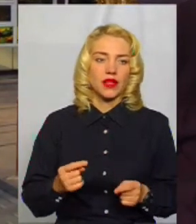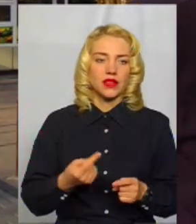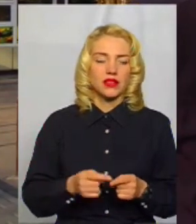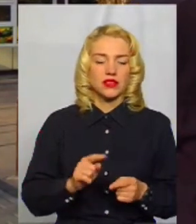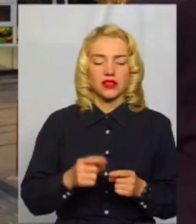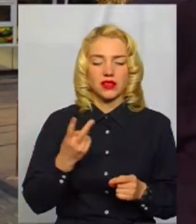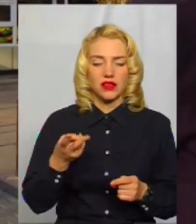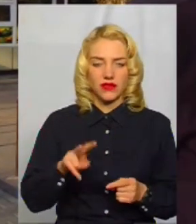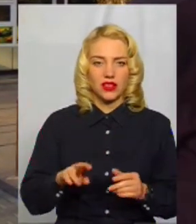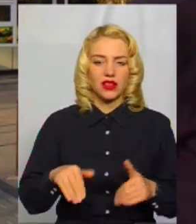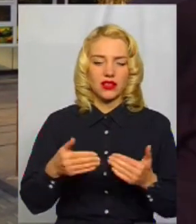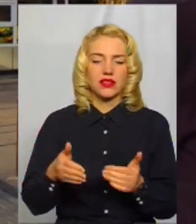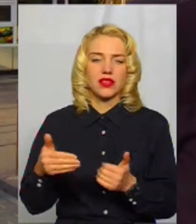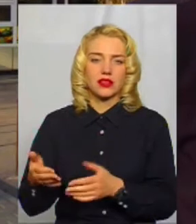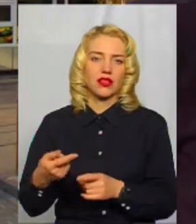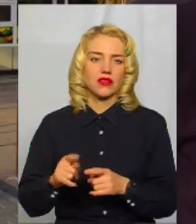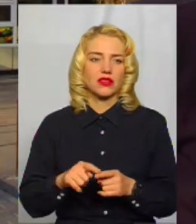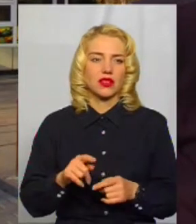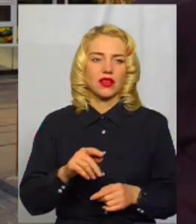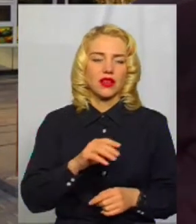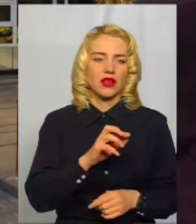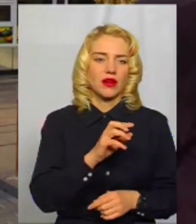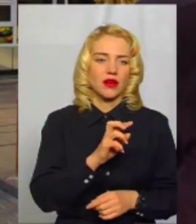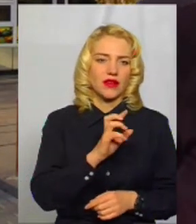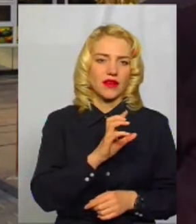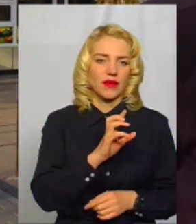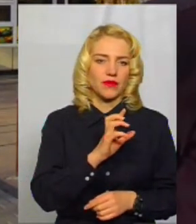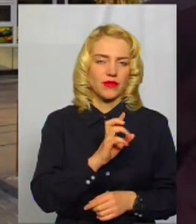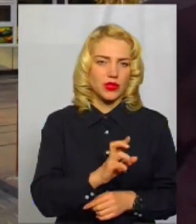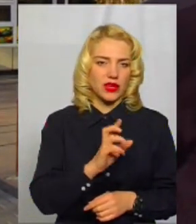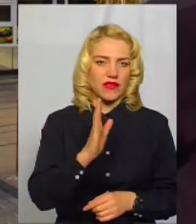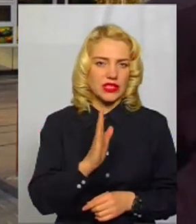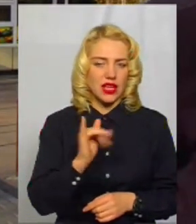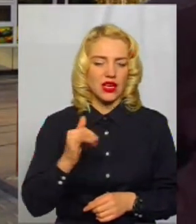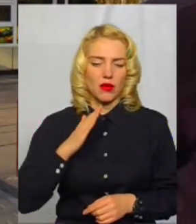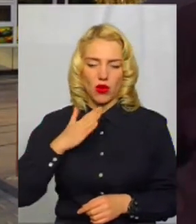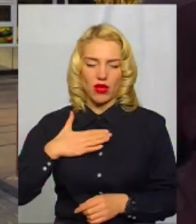ініціативи – це голову тіка Василя і моя ініціатива.